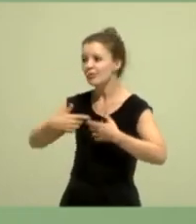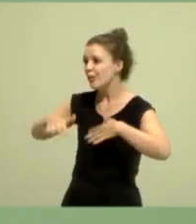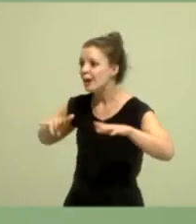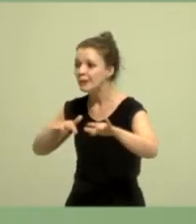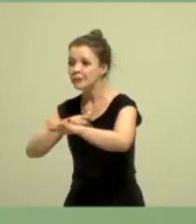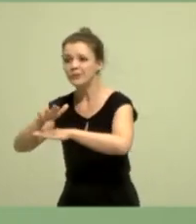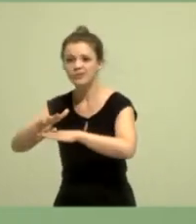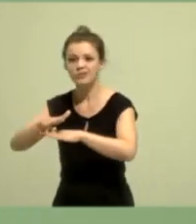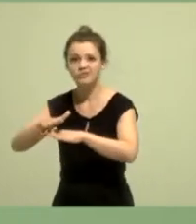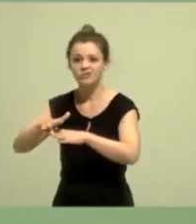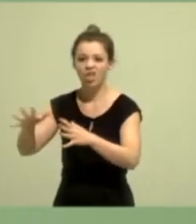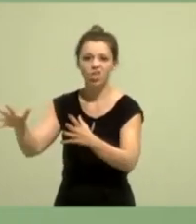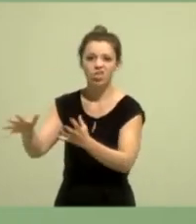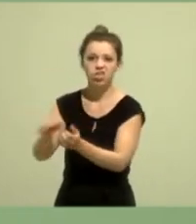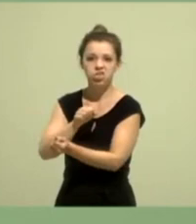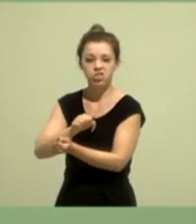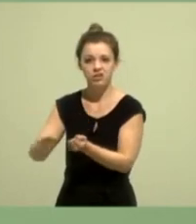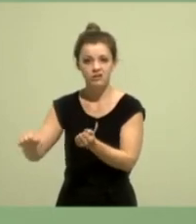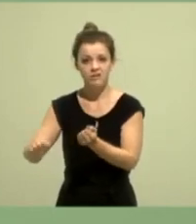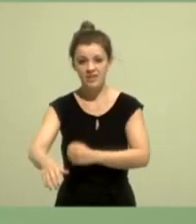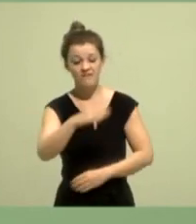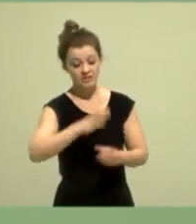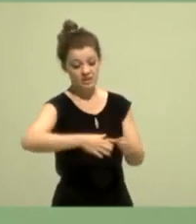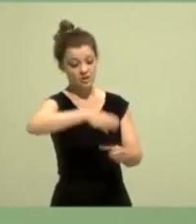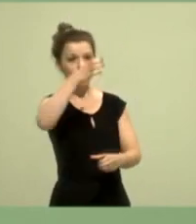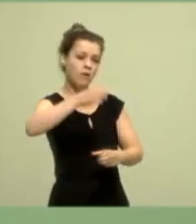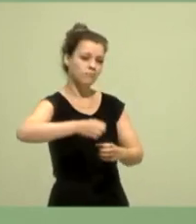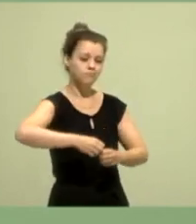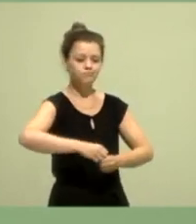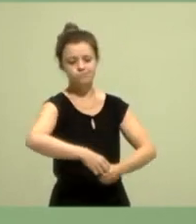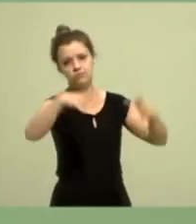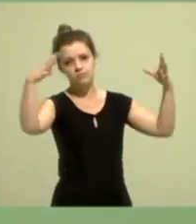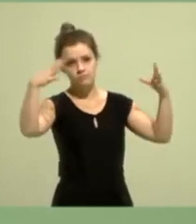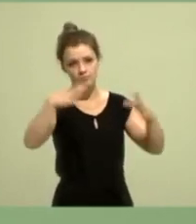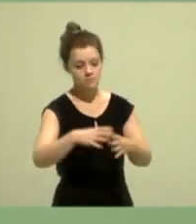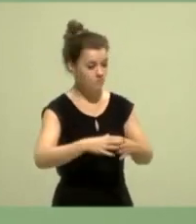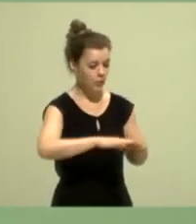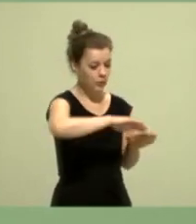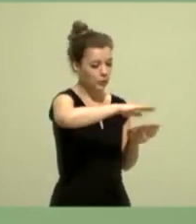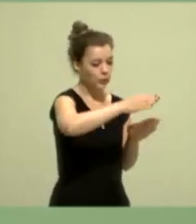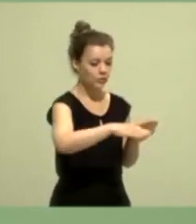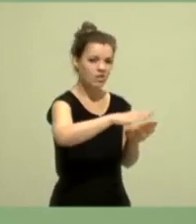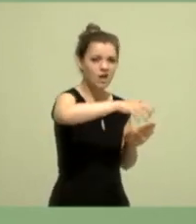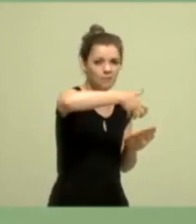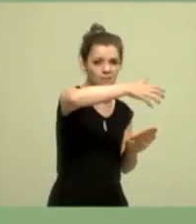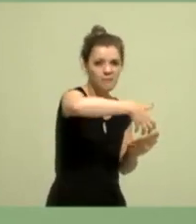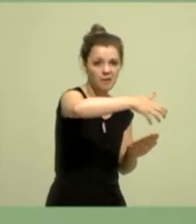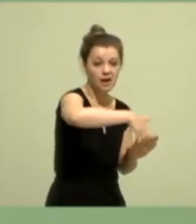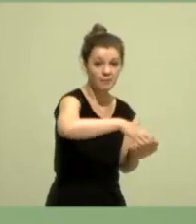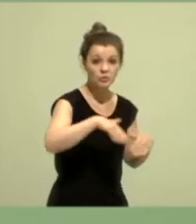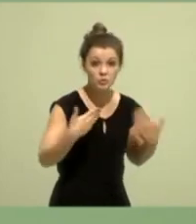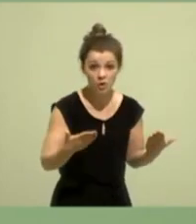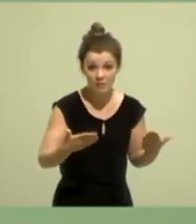der ist gesprengt. Der kleine Hügel, der ist abgetragen. Dieses